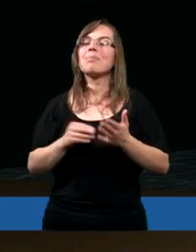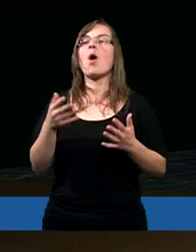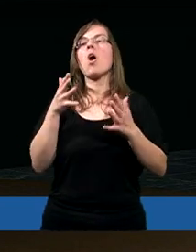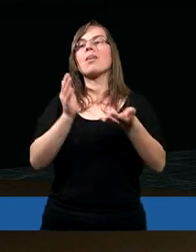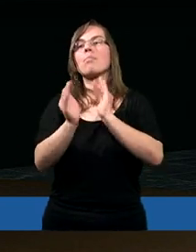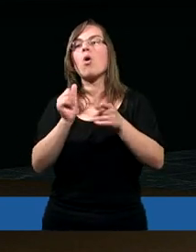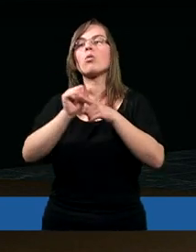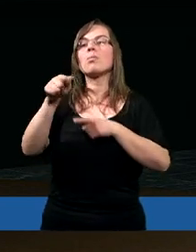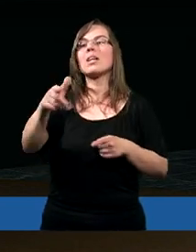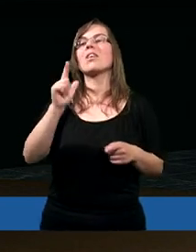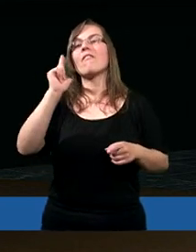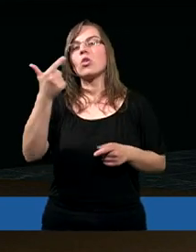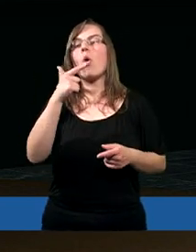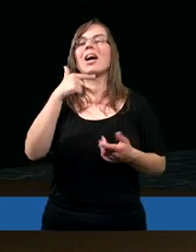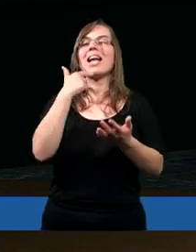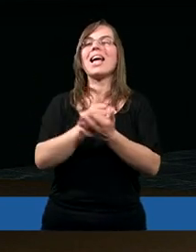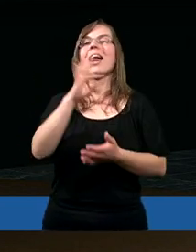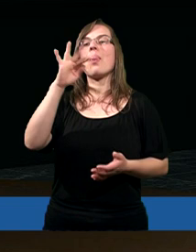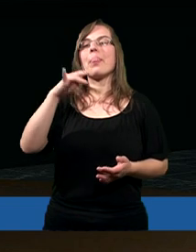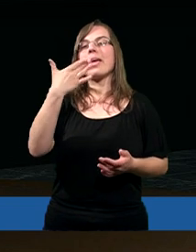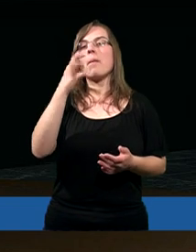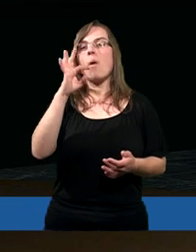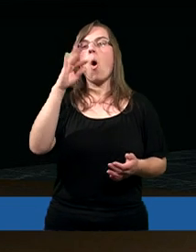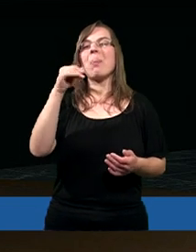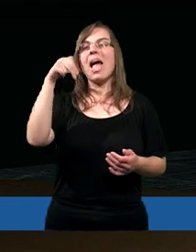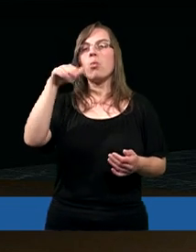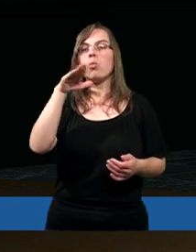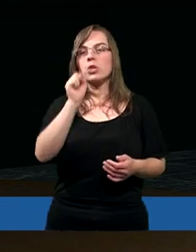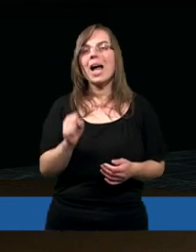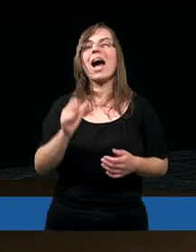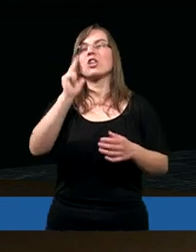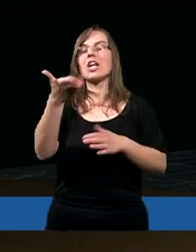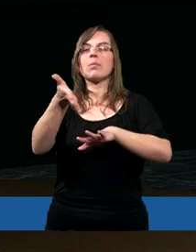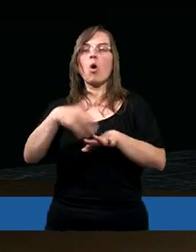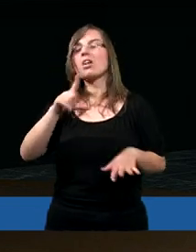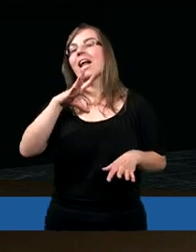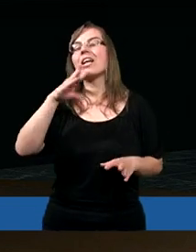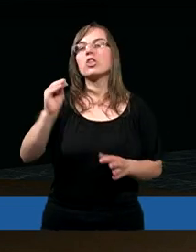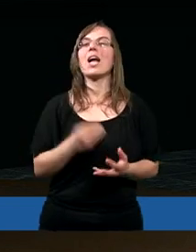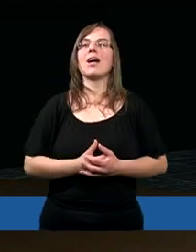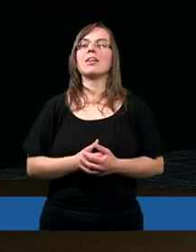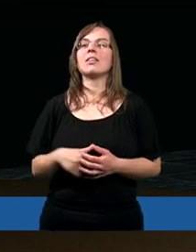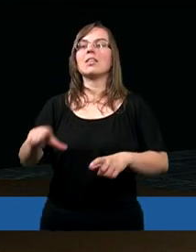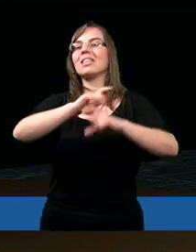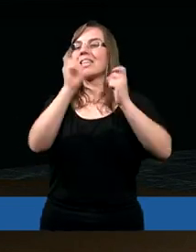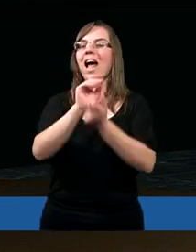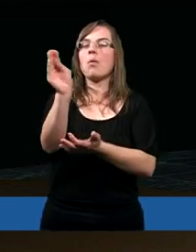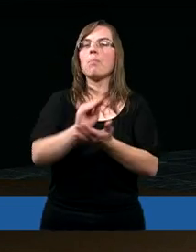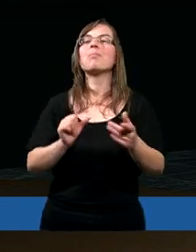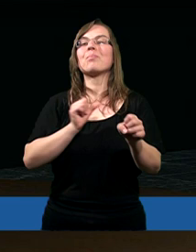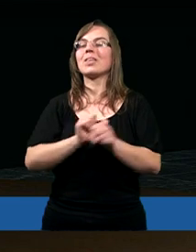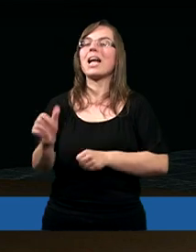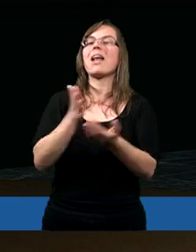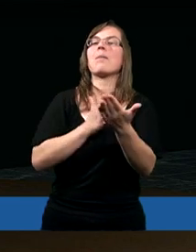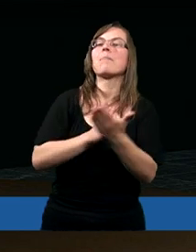do Tymoteusza w drugim liście, w trzecim rozdziale, że całe Pismo